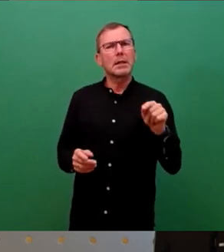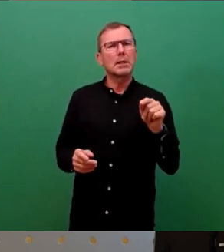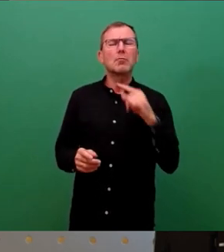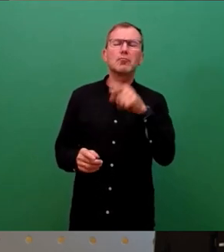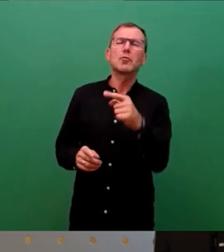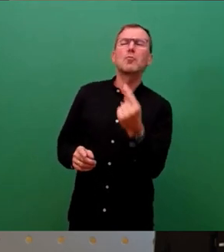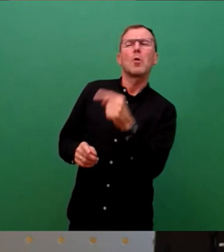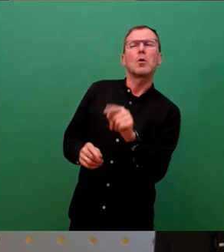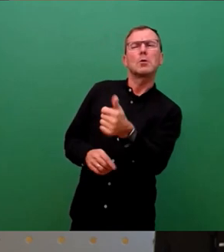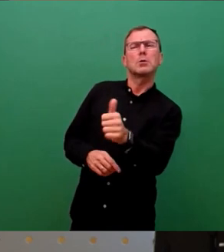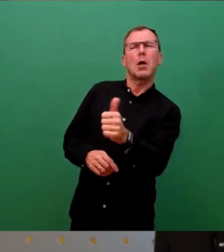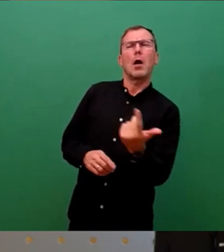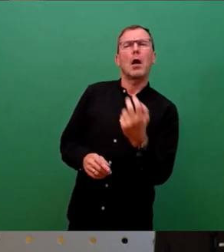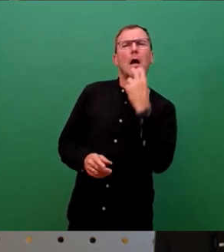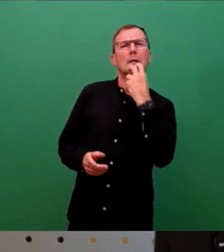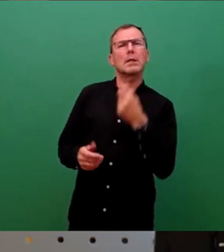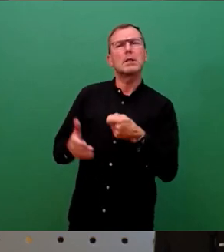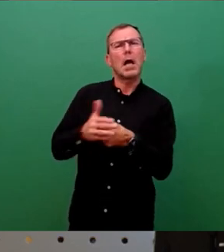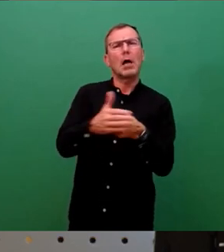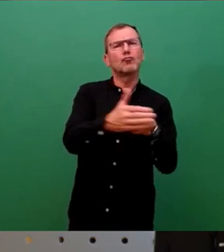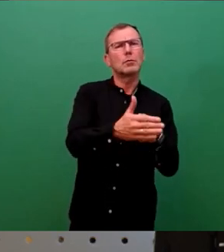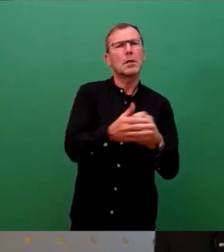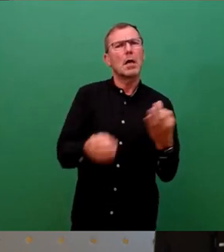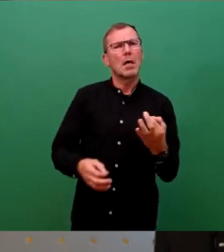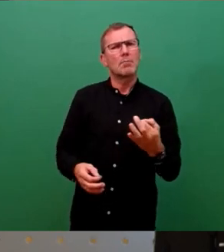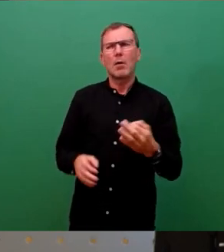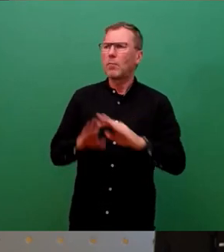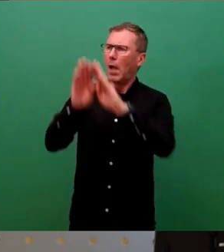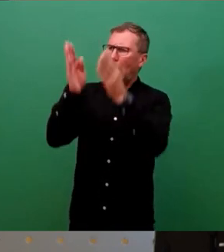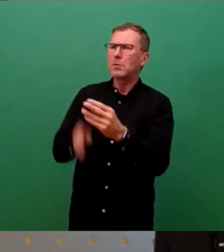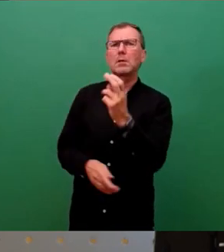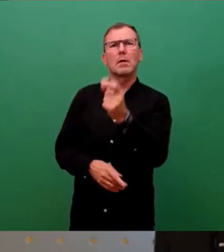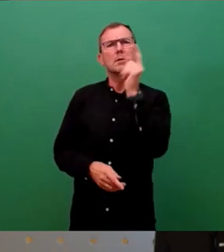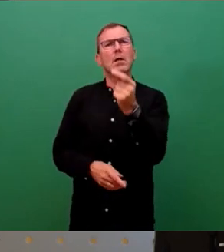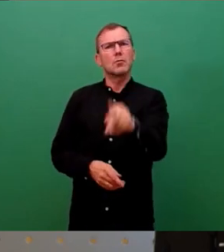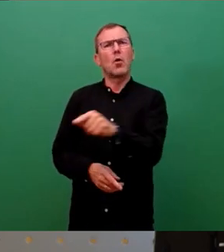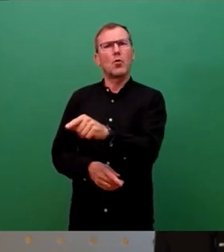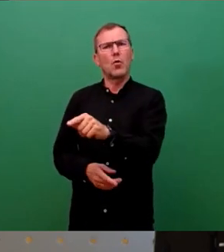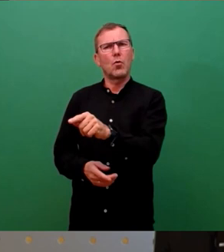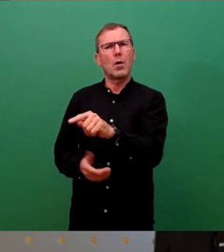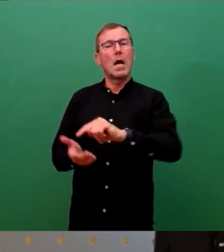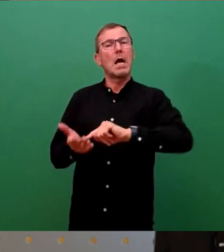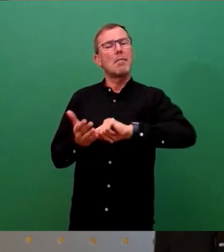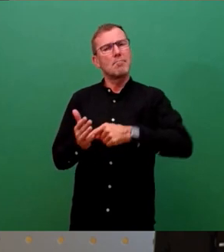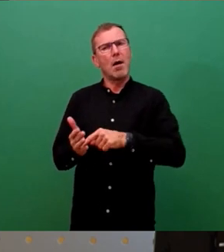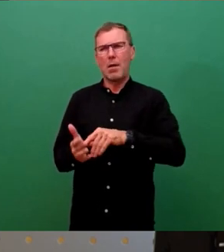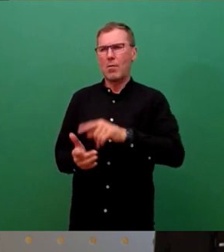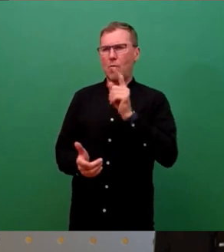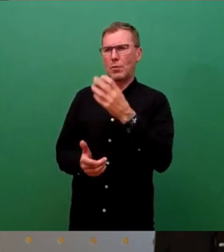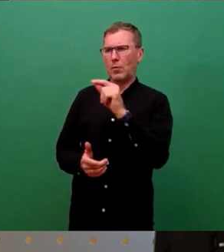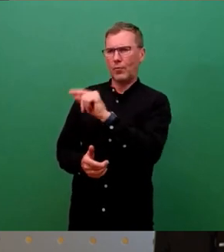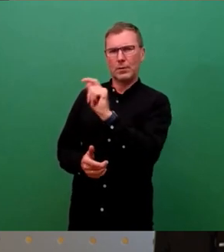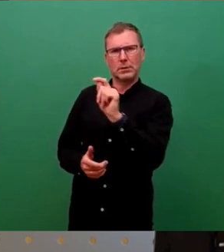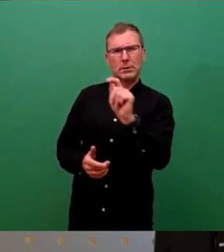einen Energieanschluss von ungefähr insgesamt für das ganze Haus 20.000 Euro haben. So, und jetzt rechnen wir mal die Anschluss,